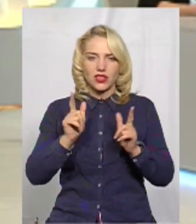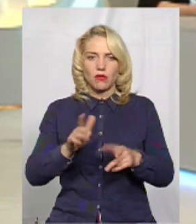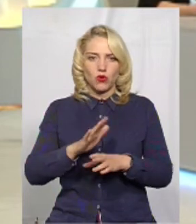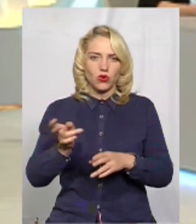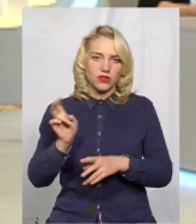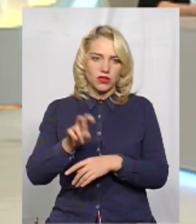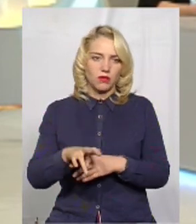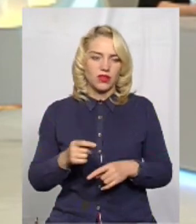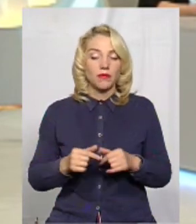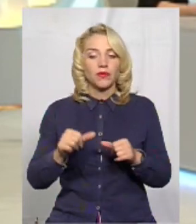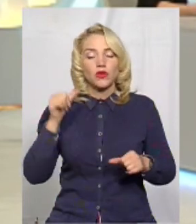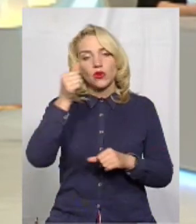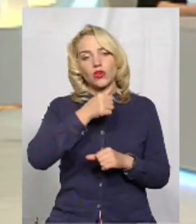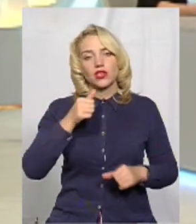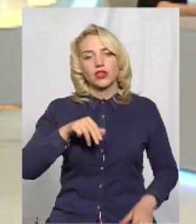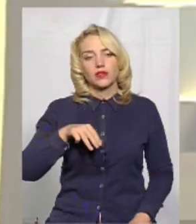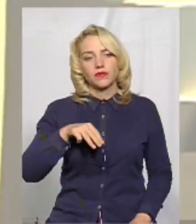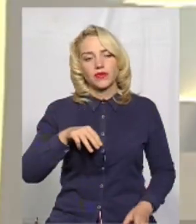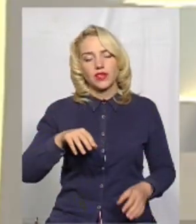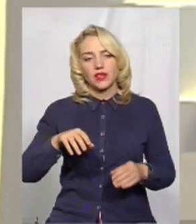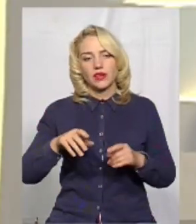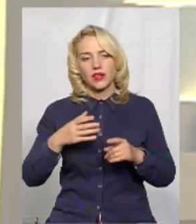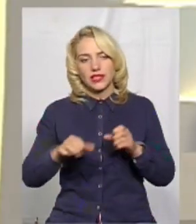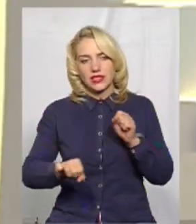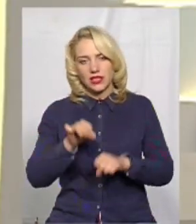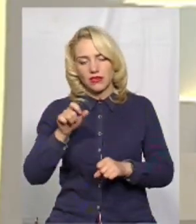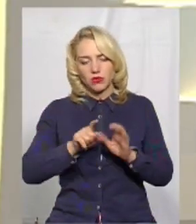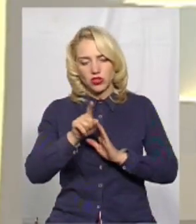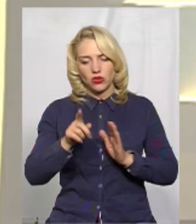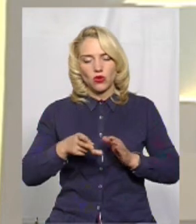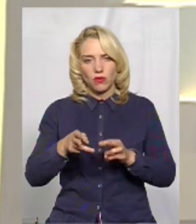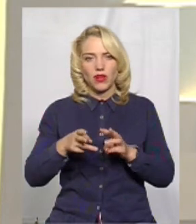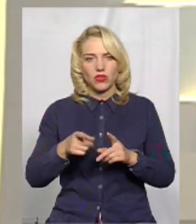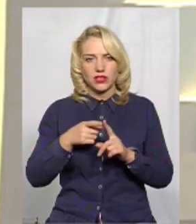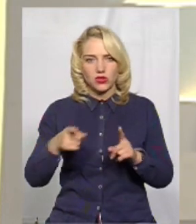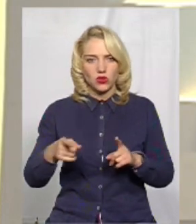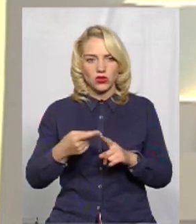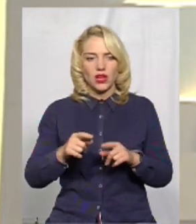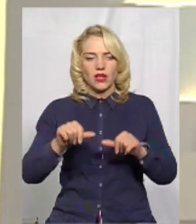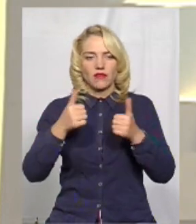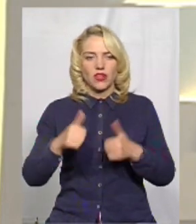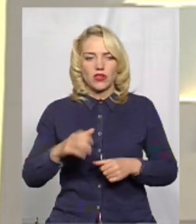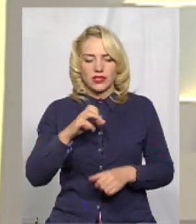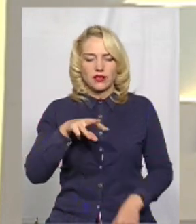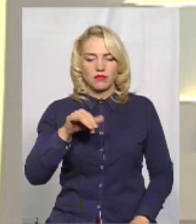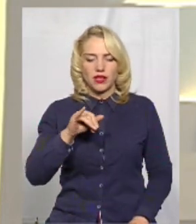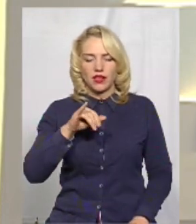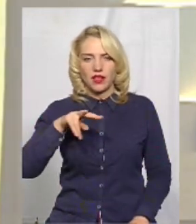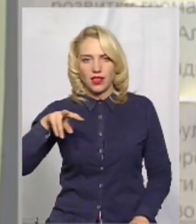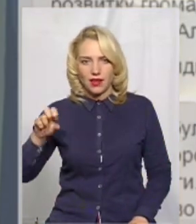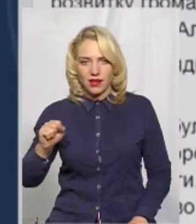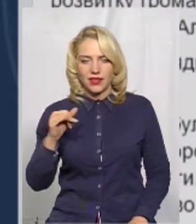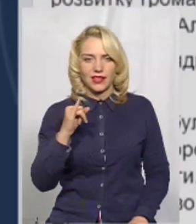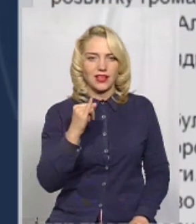Торік у темі зриву початку опалювального сезону в Україні фігурували Сміла, це Черкаська область і